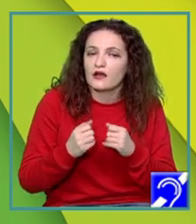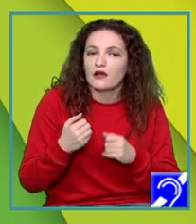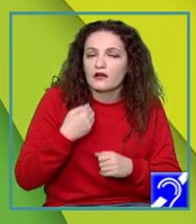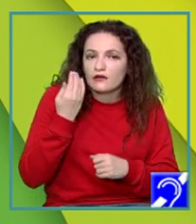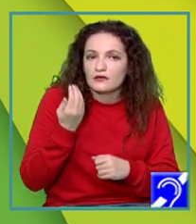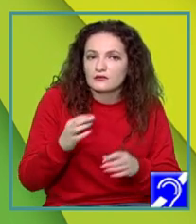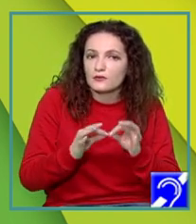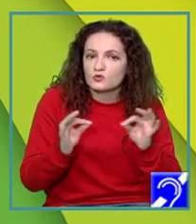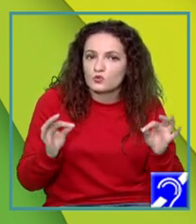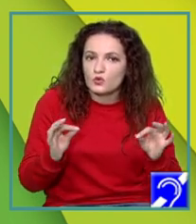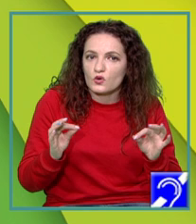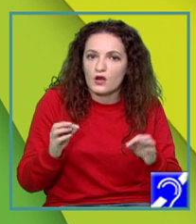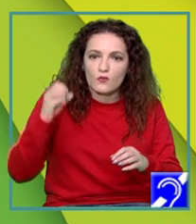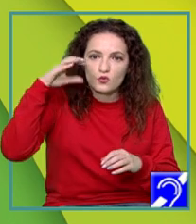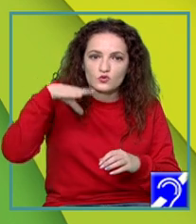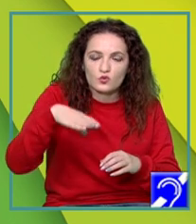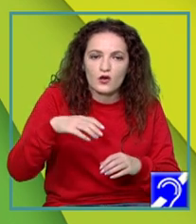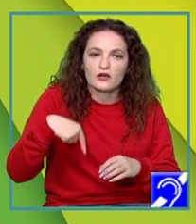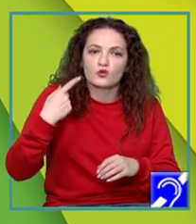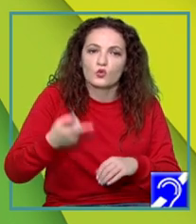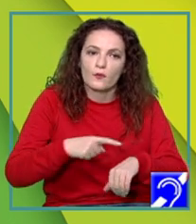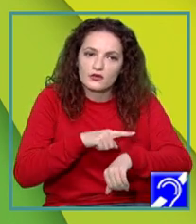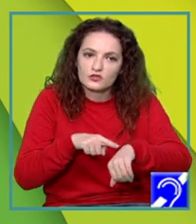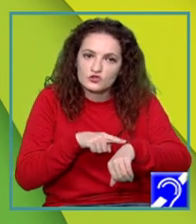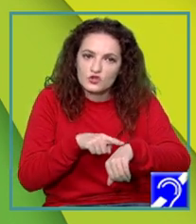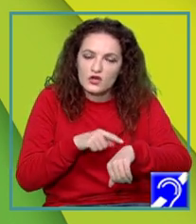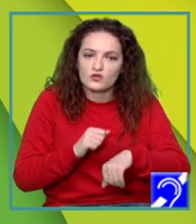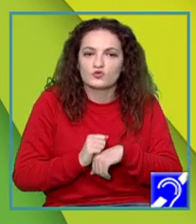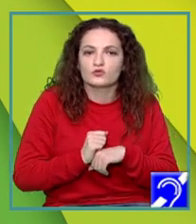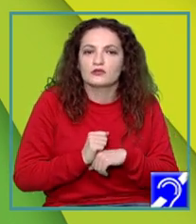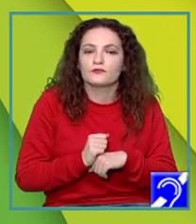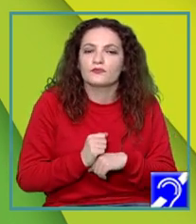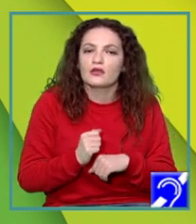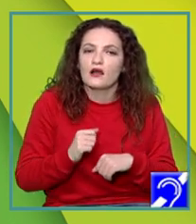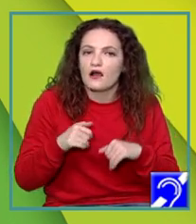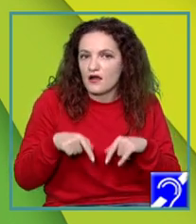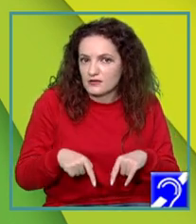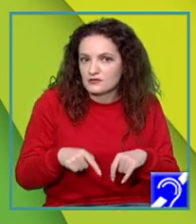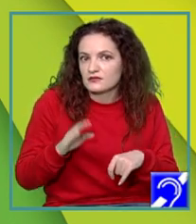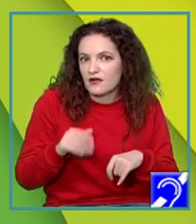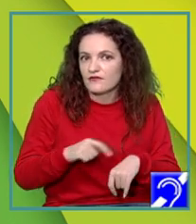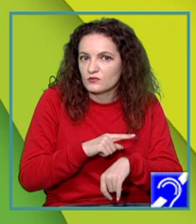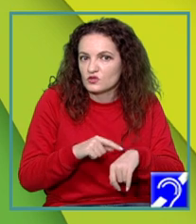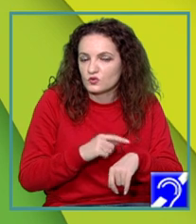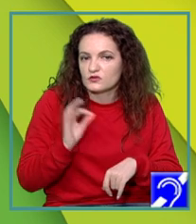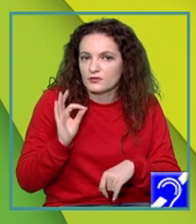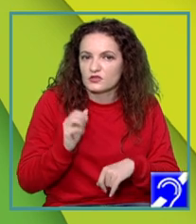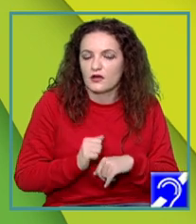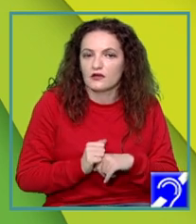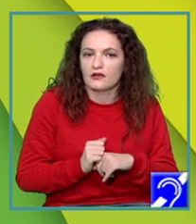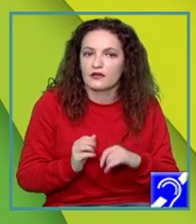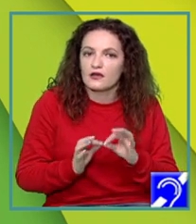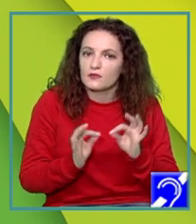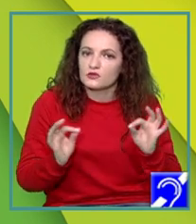egiptenilor, la ceasurile mecanice și la ceasurile atomice ale zilelor noastre, care măsoară timpul cu așa o